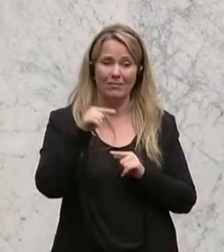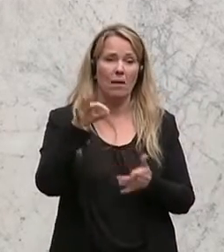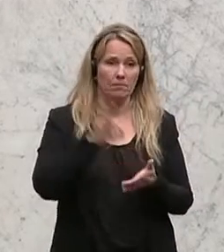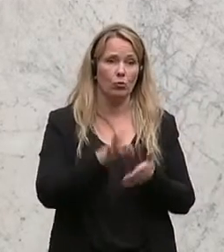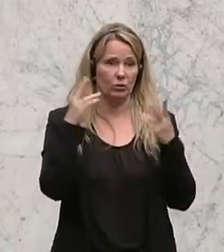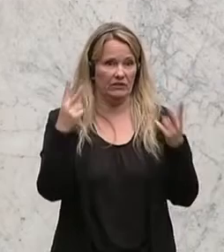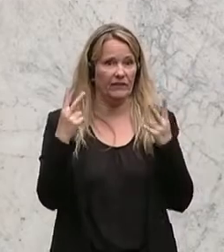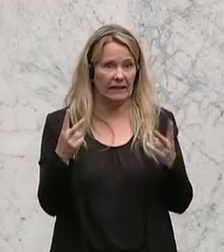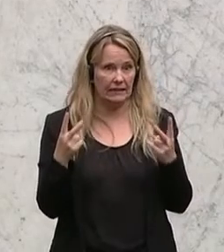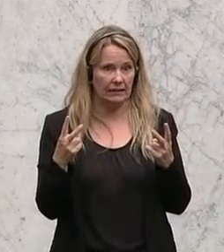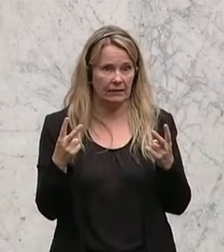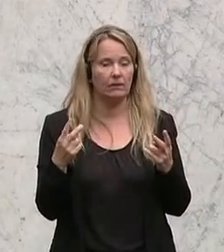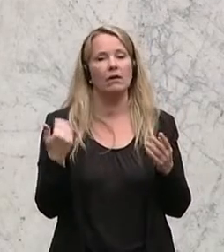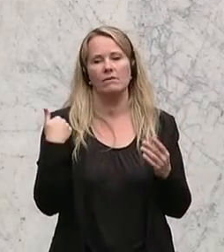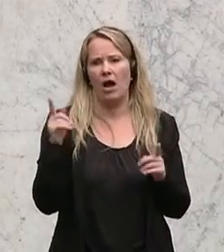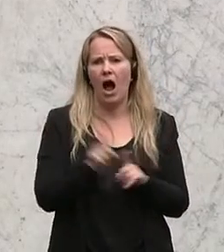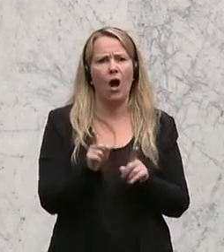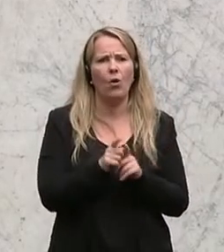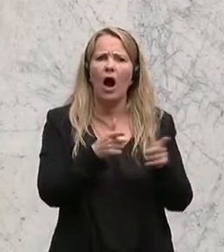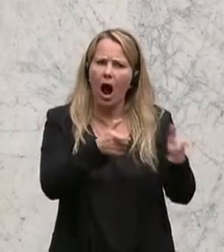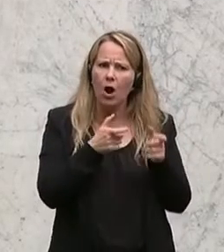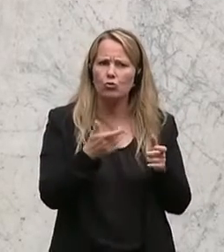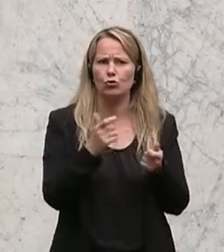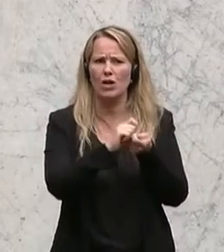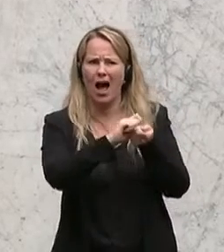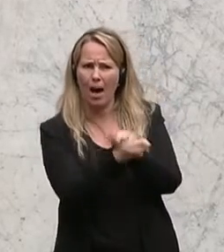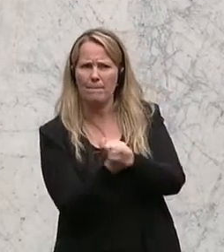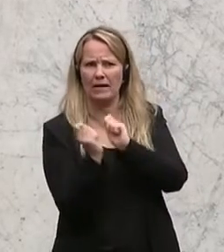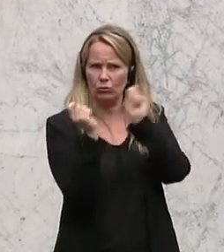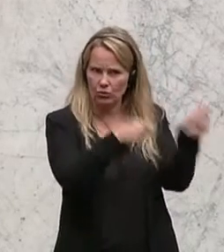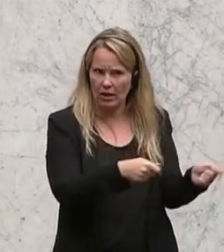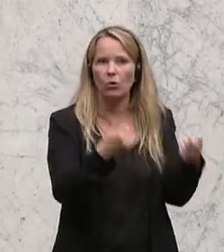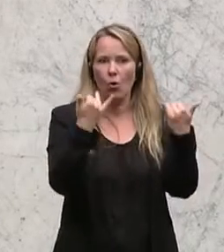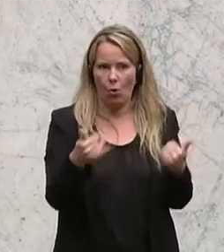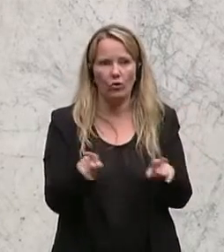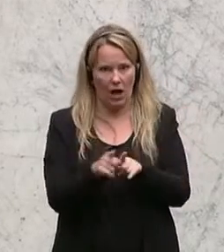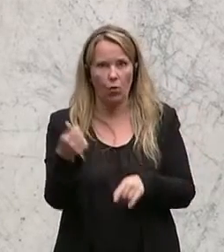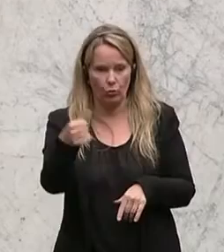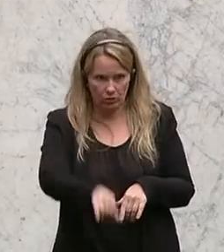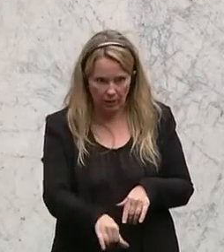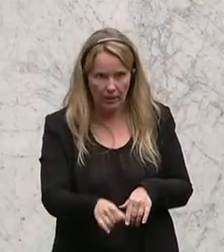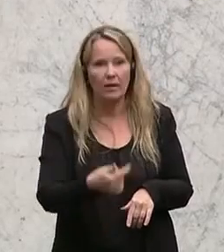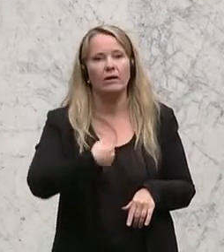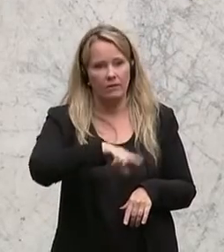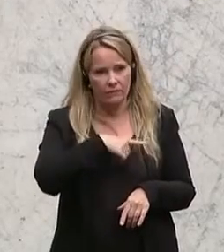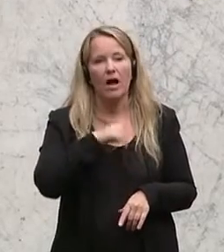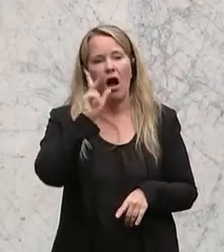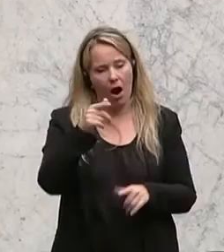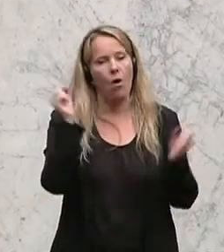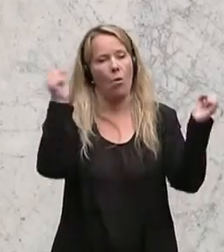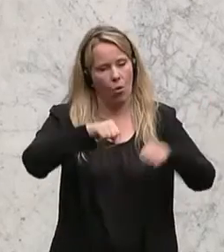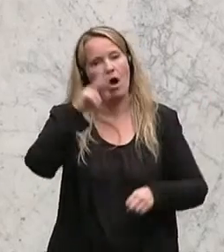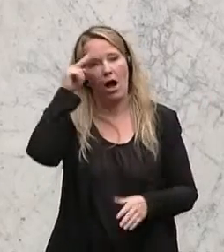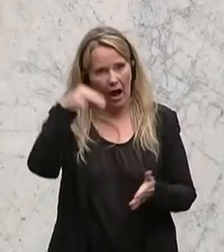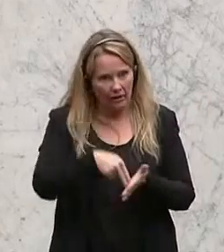Es gab dazu auch noch aus dem Ausschuss her einen Abänderungsantrag, der auch heute vorliegt, und den werden wir auch mittragen.